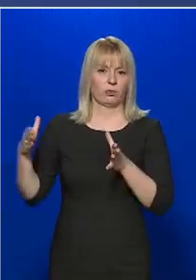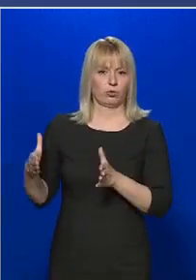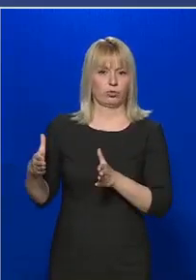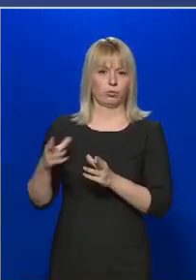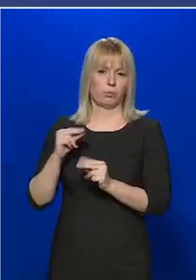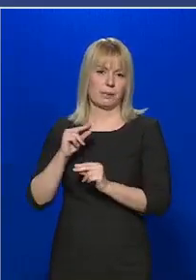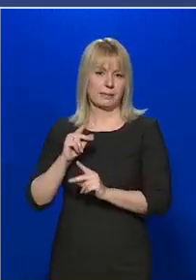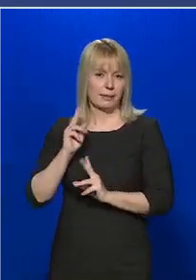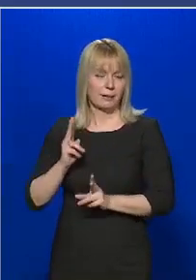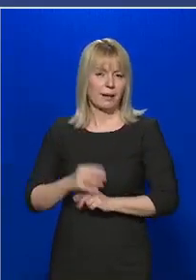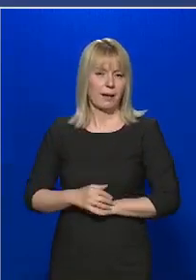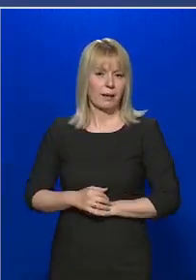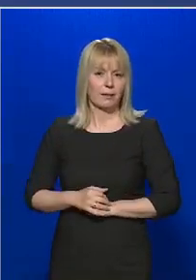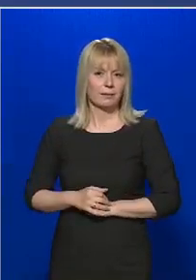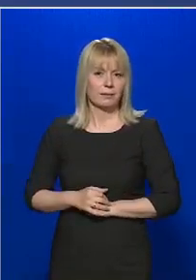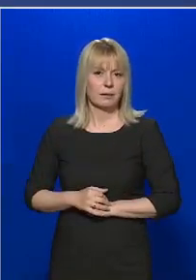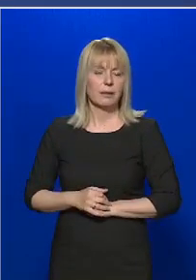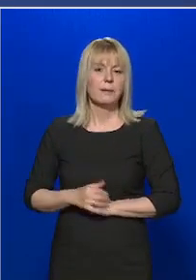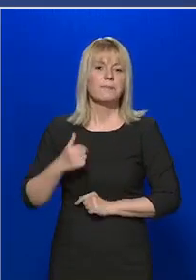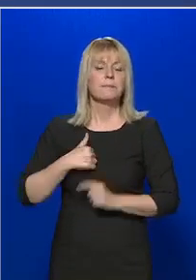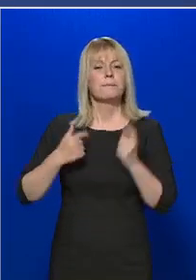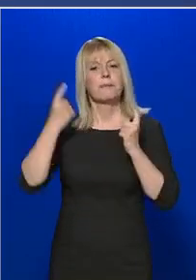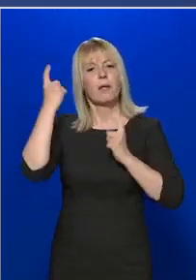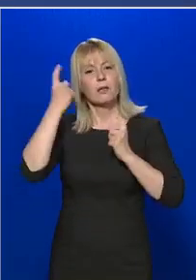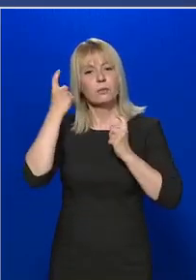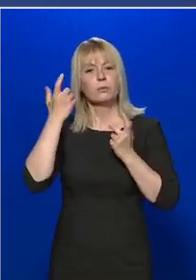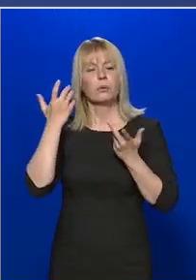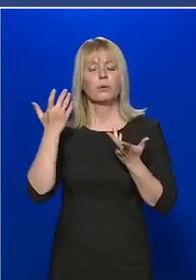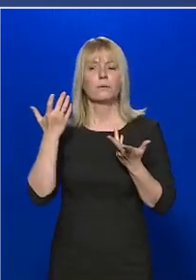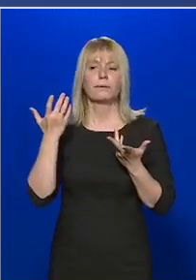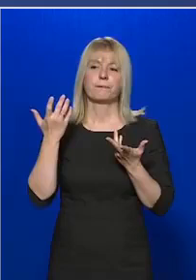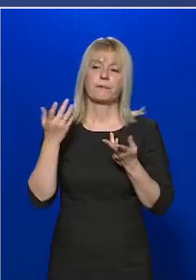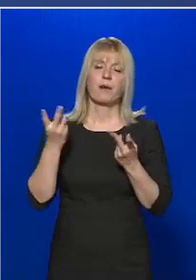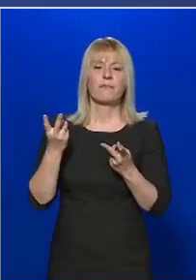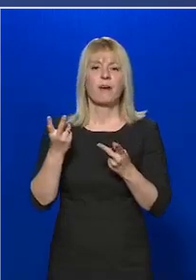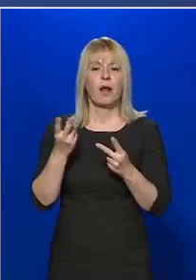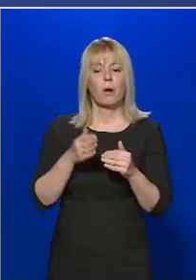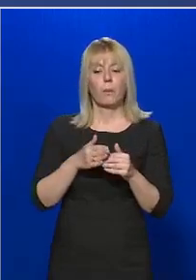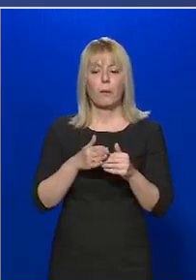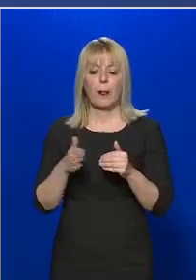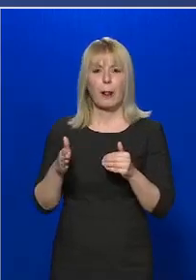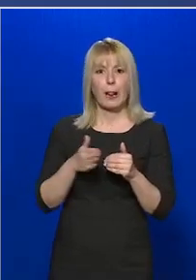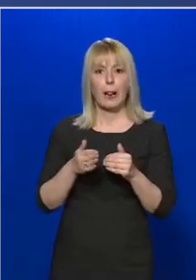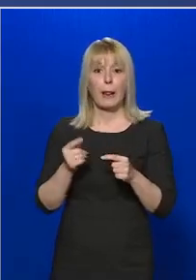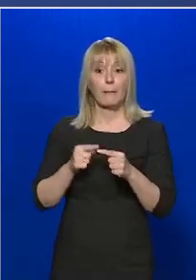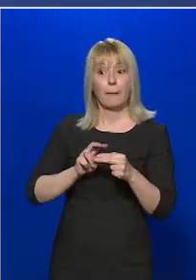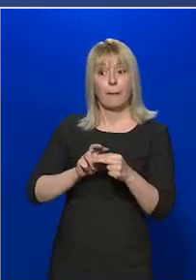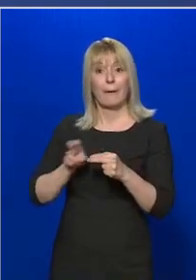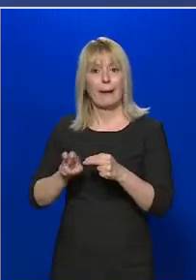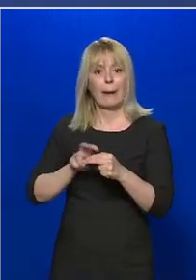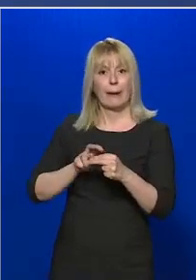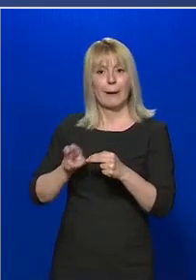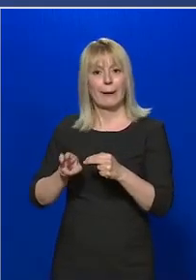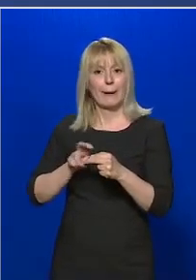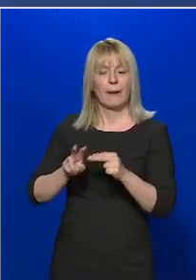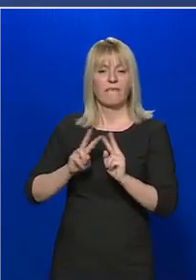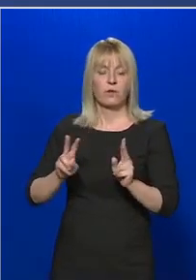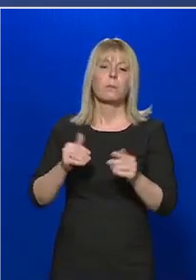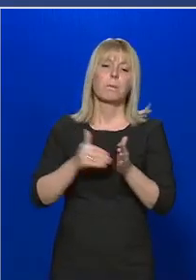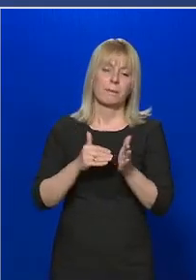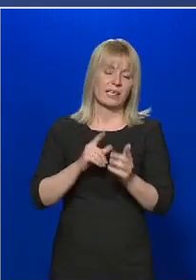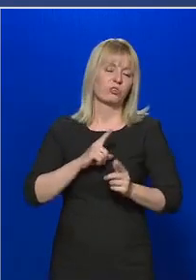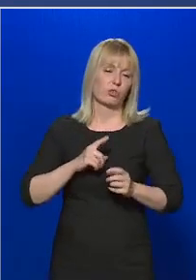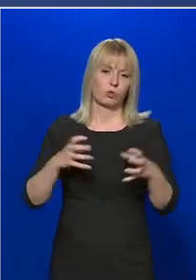Azt gondolom, hogy valahol a küszöbbön vagyunk jelen pillanatban, még csoportos